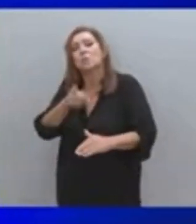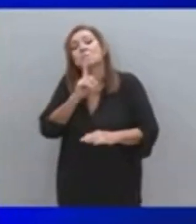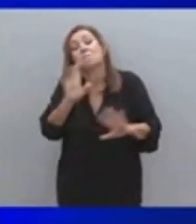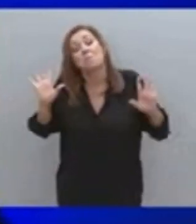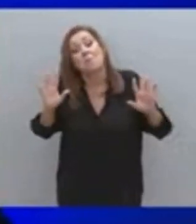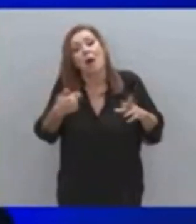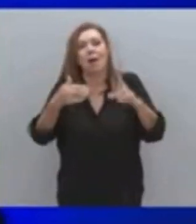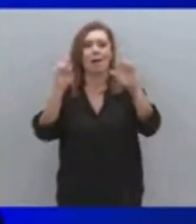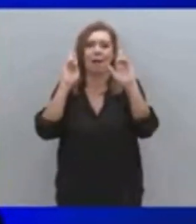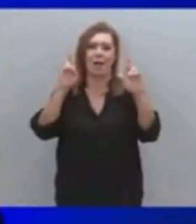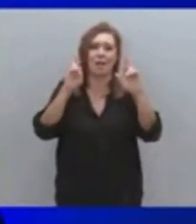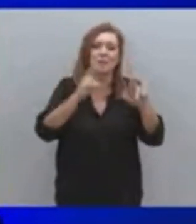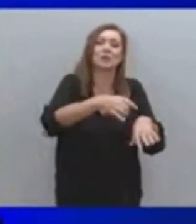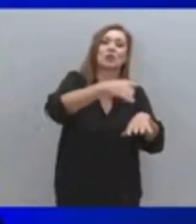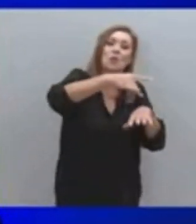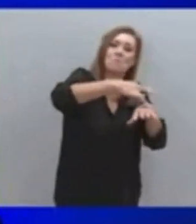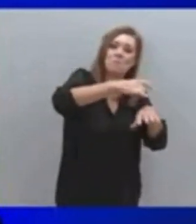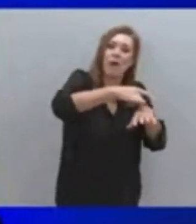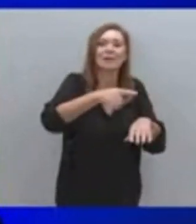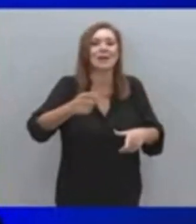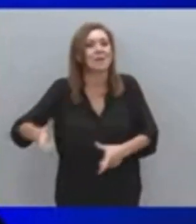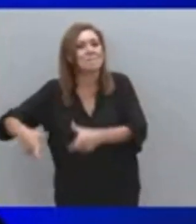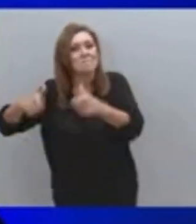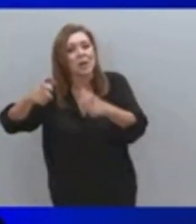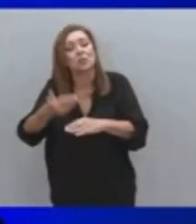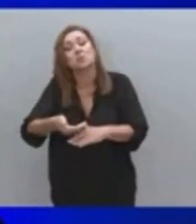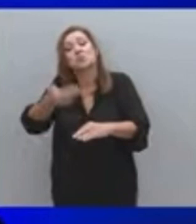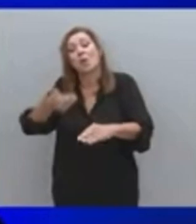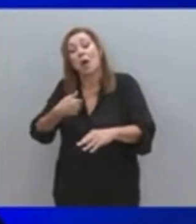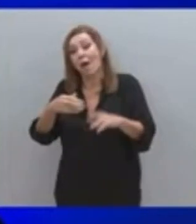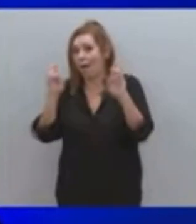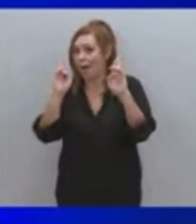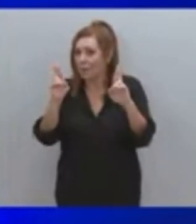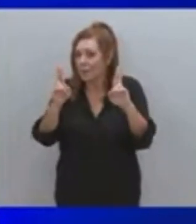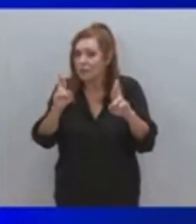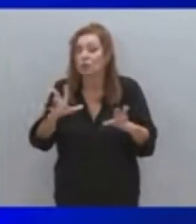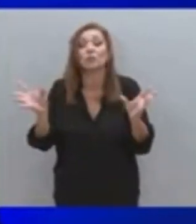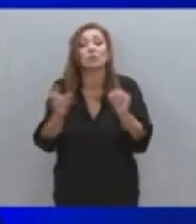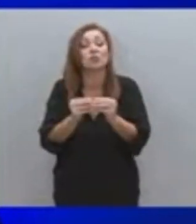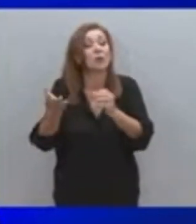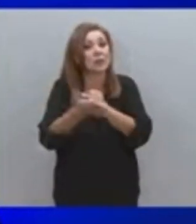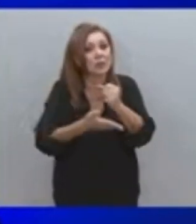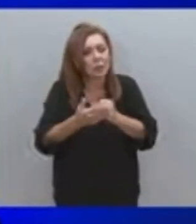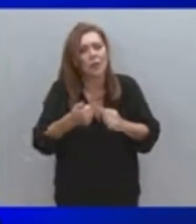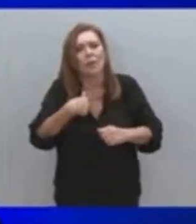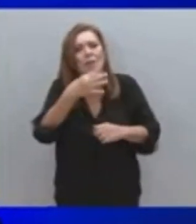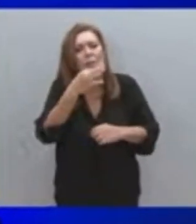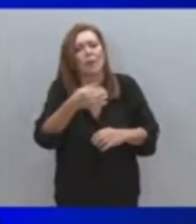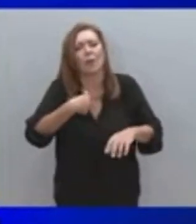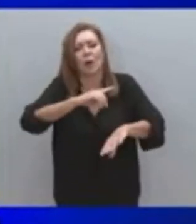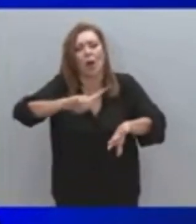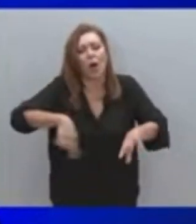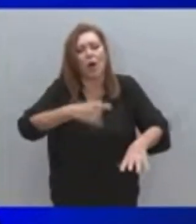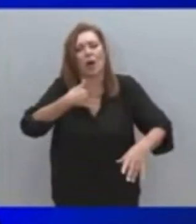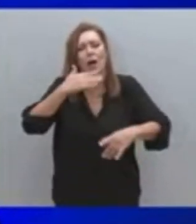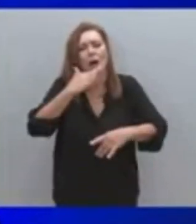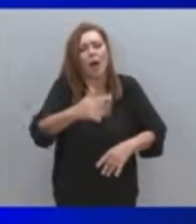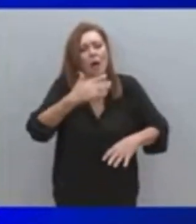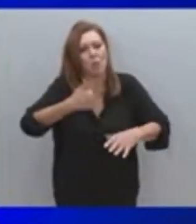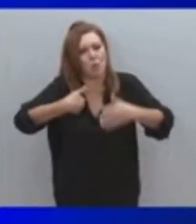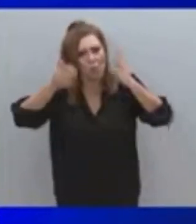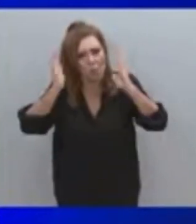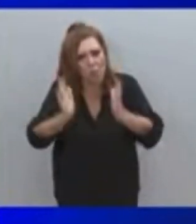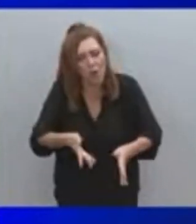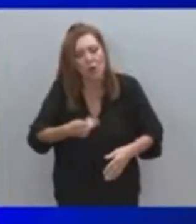πρωτογενή τομέα θα μπορούσα να μιλάω ώρες ολόκληρες, να σταθώ μόνο στην έκτακτη στήριξη, την οποία θα δώσουμε σε